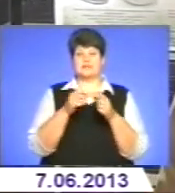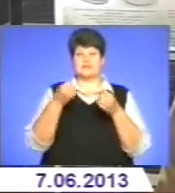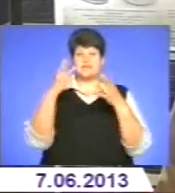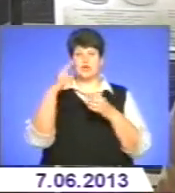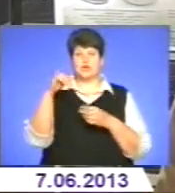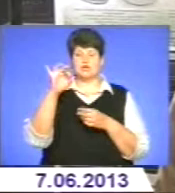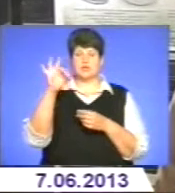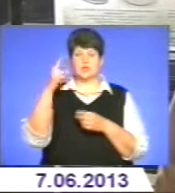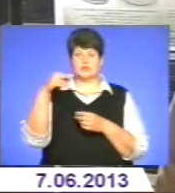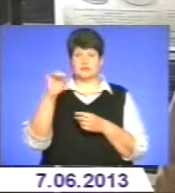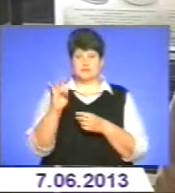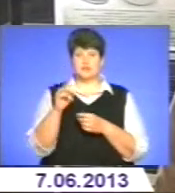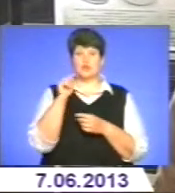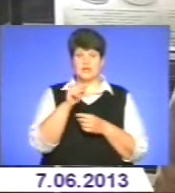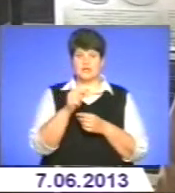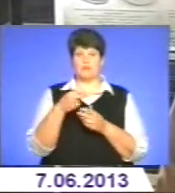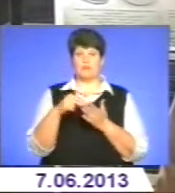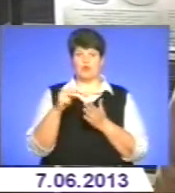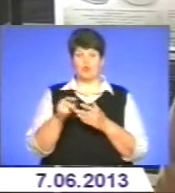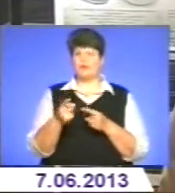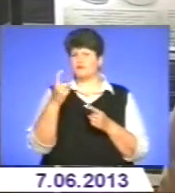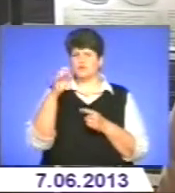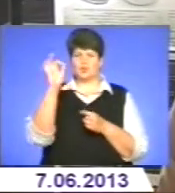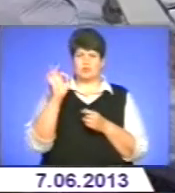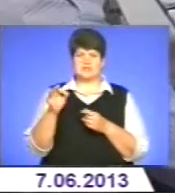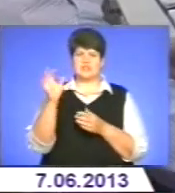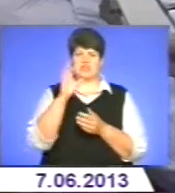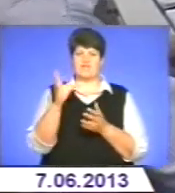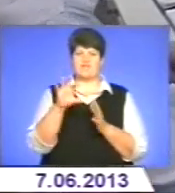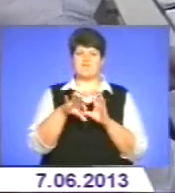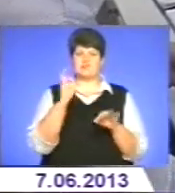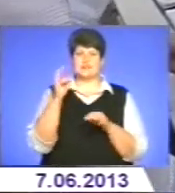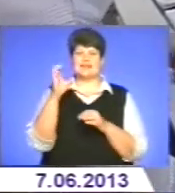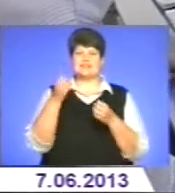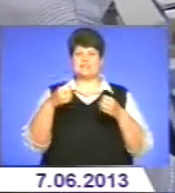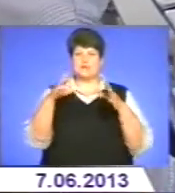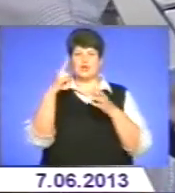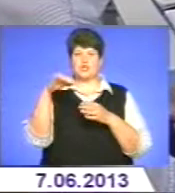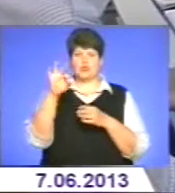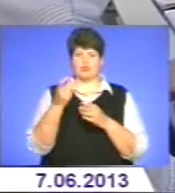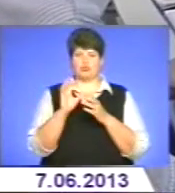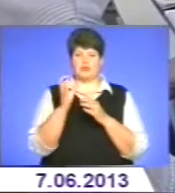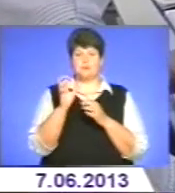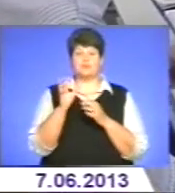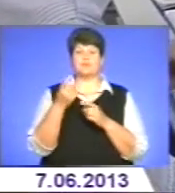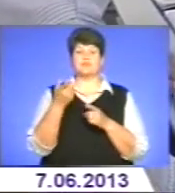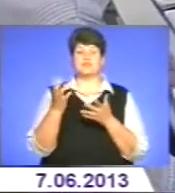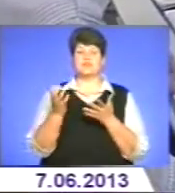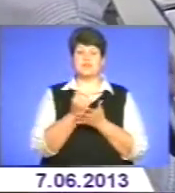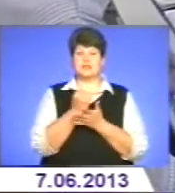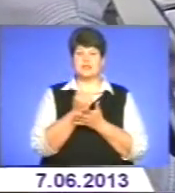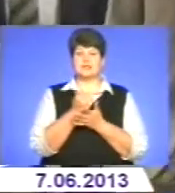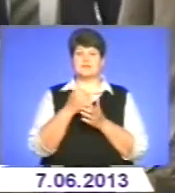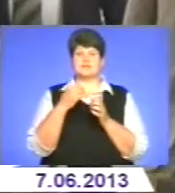тоді покупець 100% на вибори світлодіодну лампу. Курс на імпортозаміщення взятий урядом знайде своє втілення і в цирені